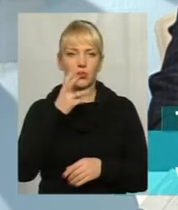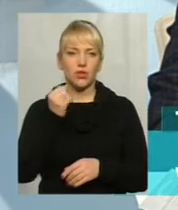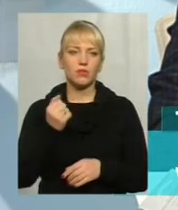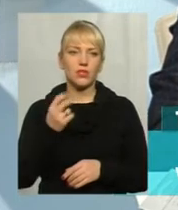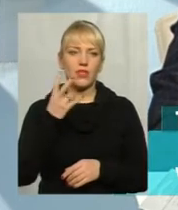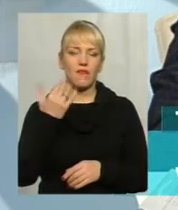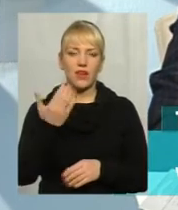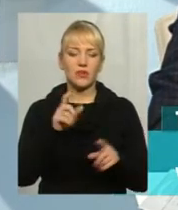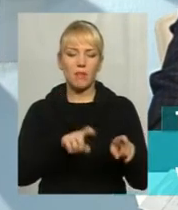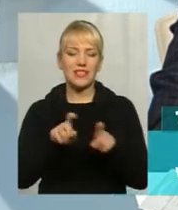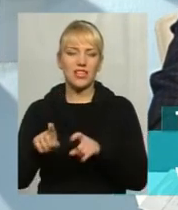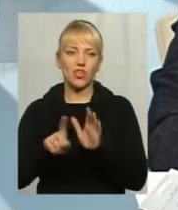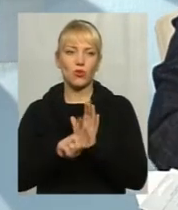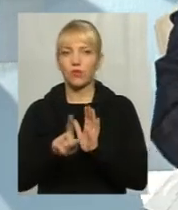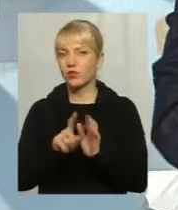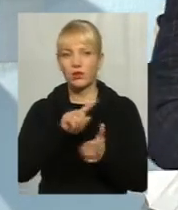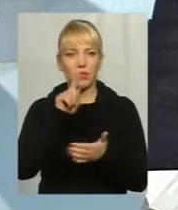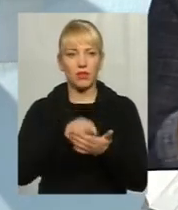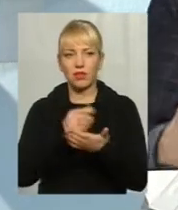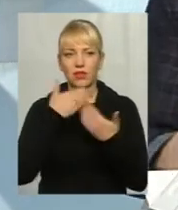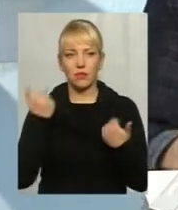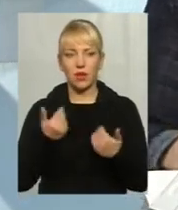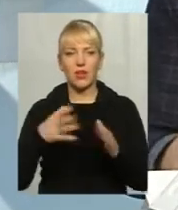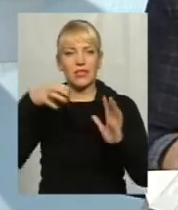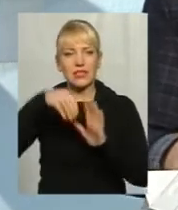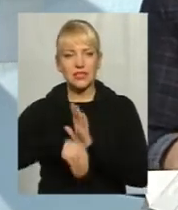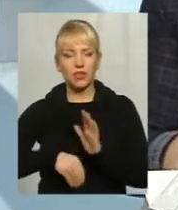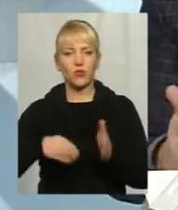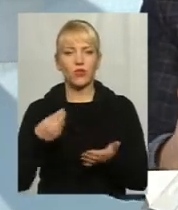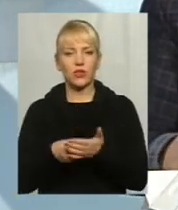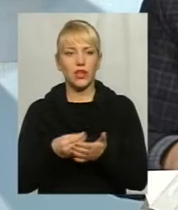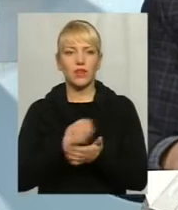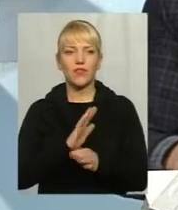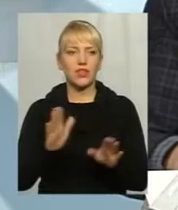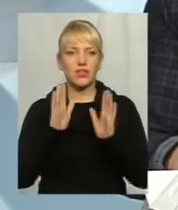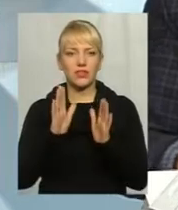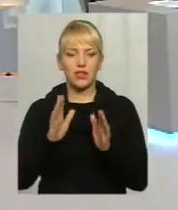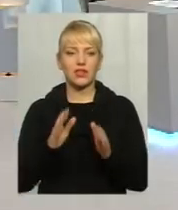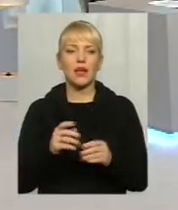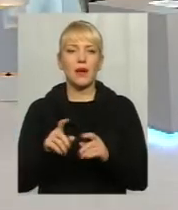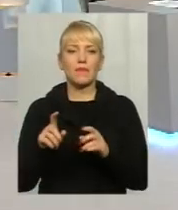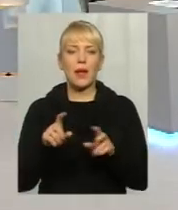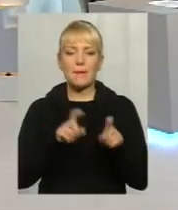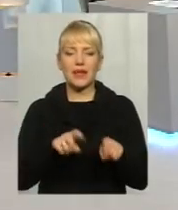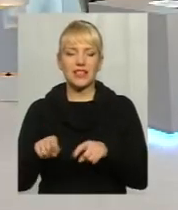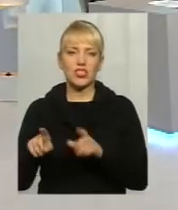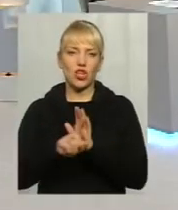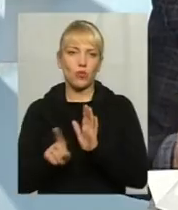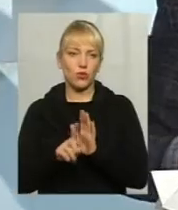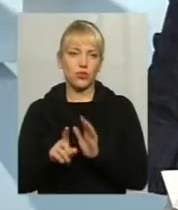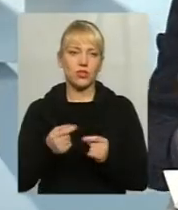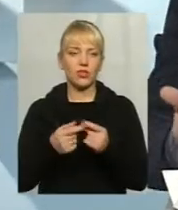пасажиропотік. Питань немає. Складовою тарифи не тільки входить в пасажиропотік, це можна зробити елементарно іти від